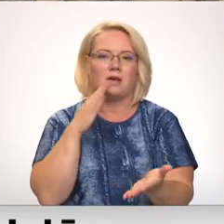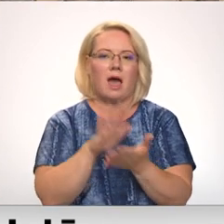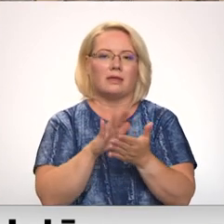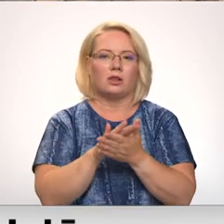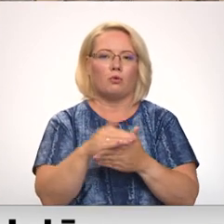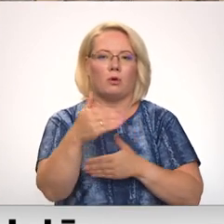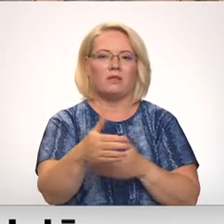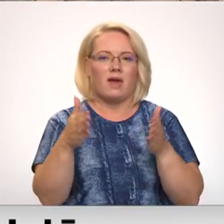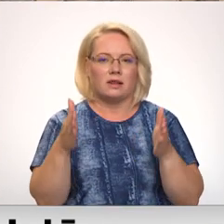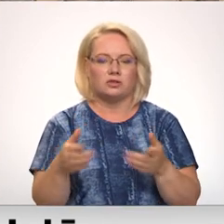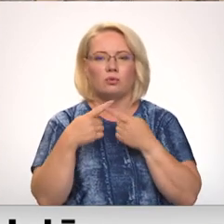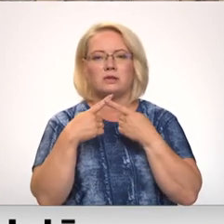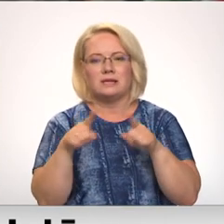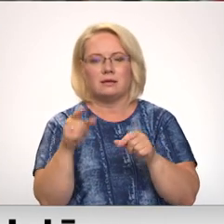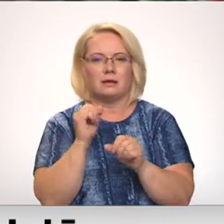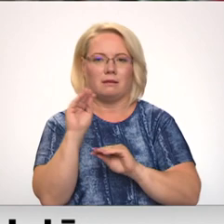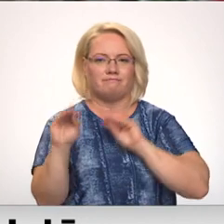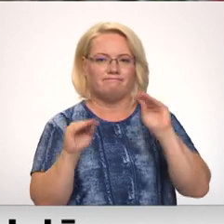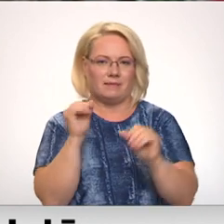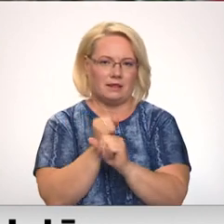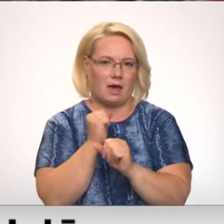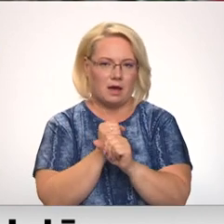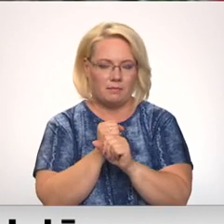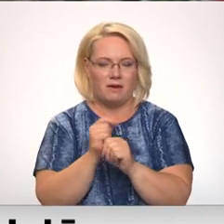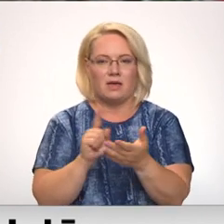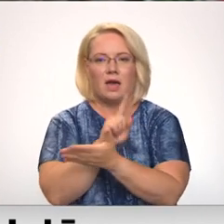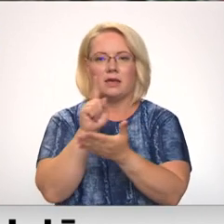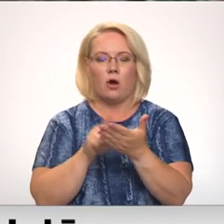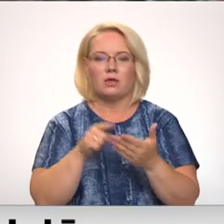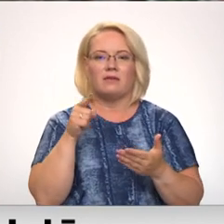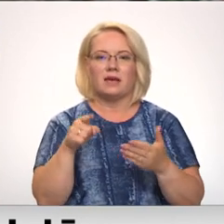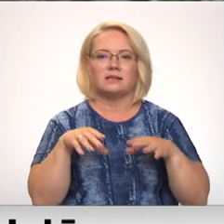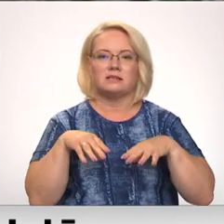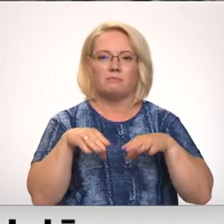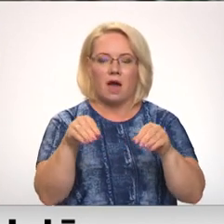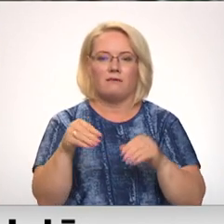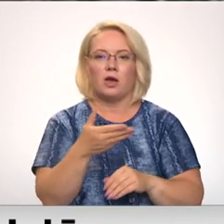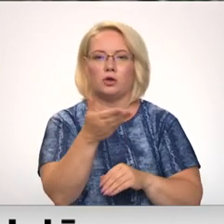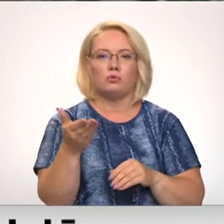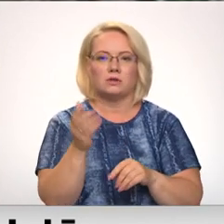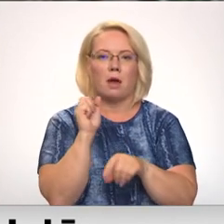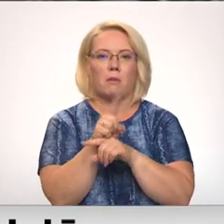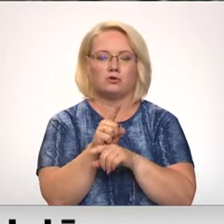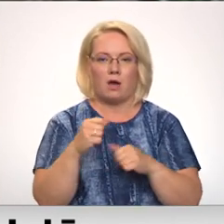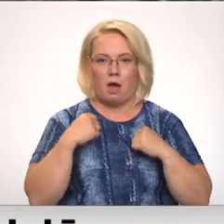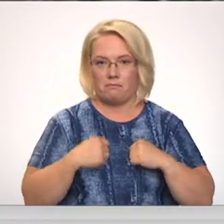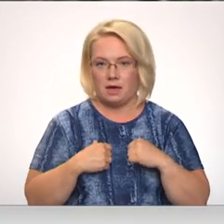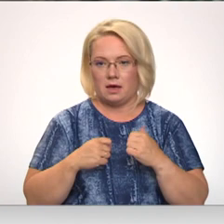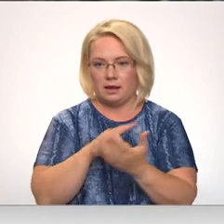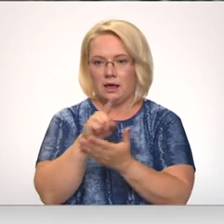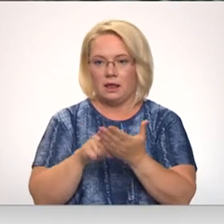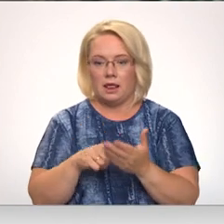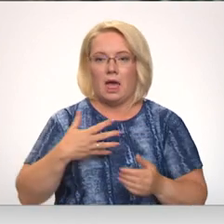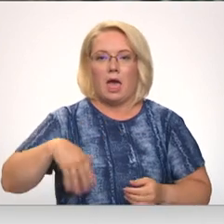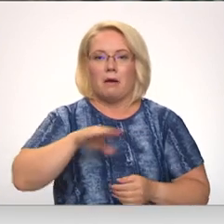veikt citus labiekārtošanas darbus. Vai tas, kas šobrīd jau ir paveikts, vai tas jūs kā pasūtītāji apmierina? Tad mēs